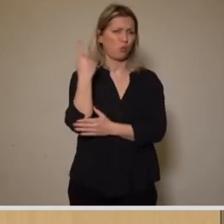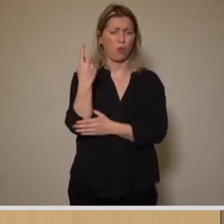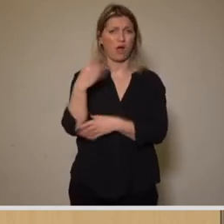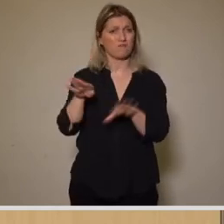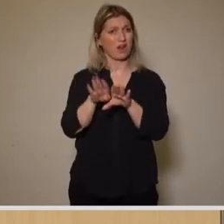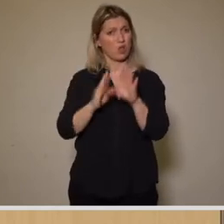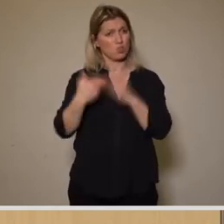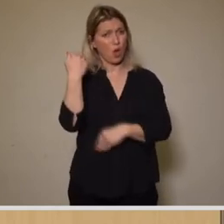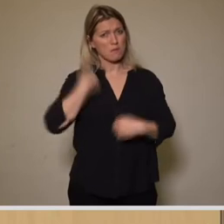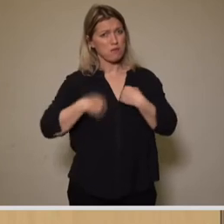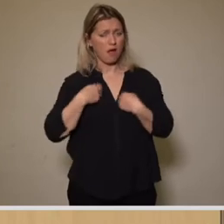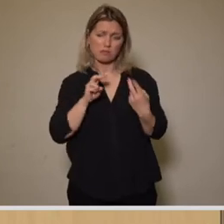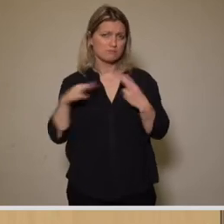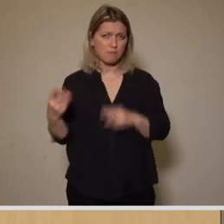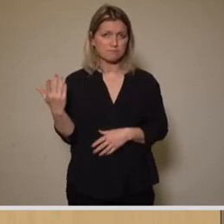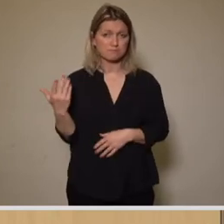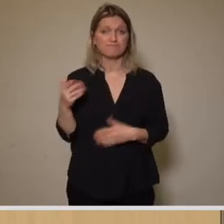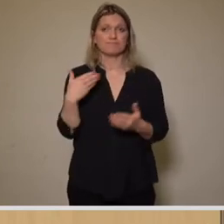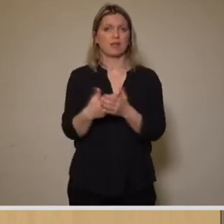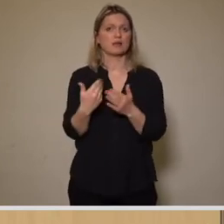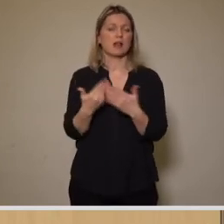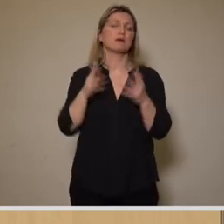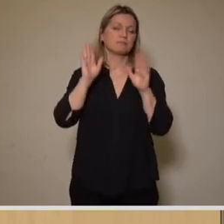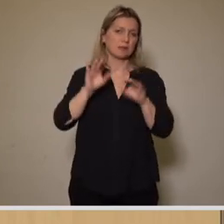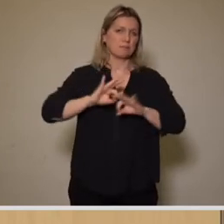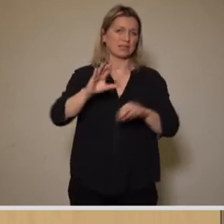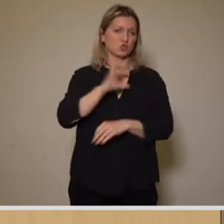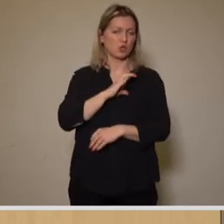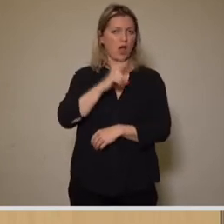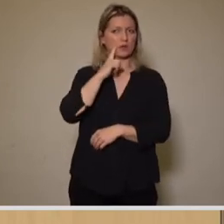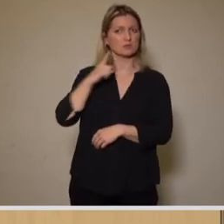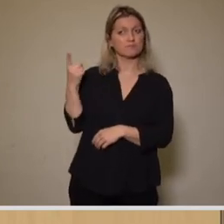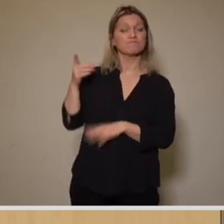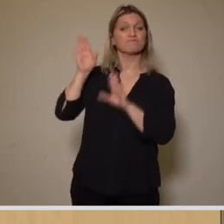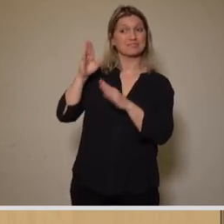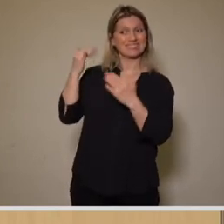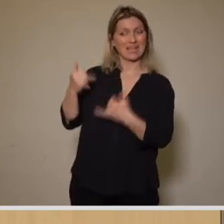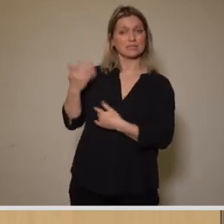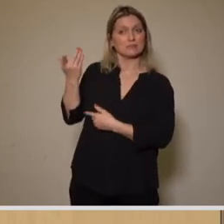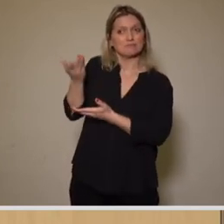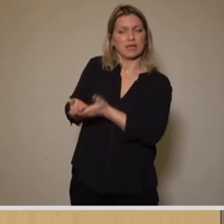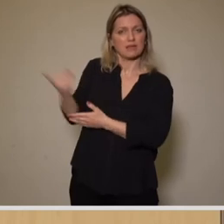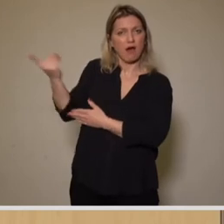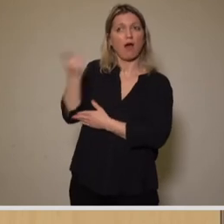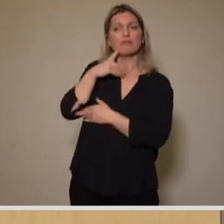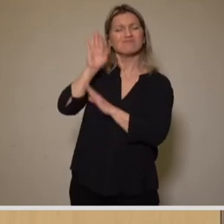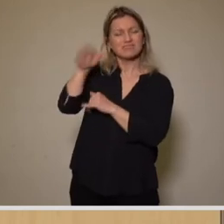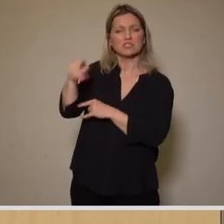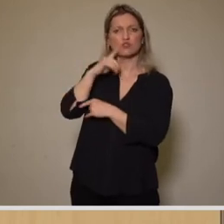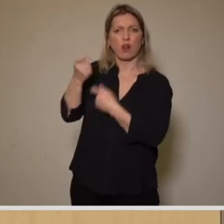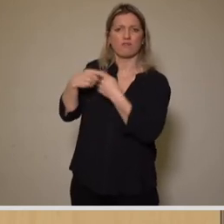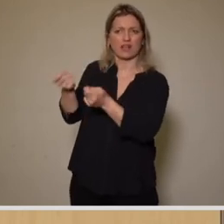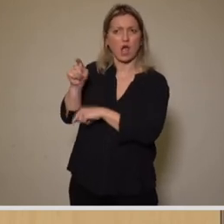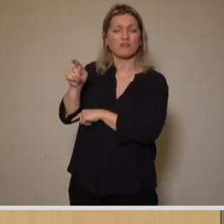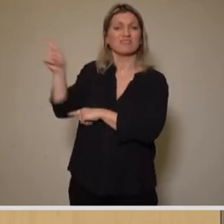bislang die beste Chance für den Erhalt des Baukörpers Sachsenbad bei einem Verkauf an den jetzigen Bieter und Umsetzung von dessen Planung.